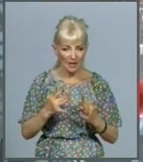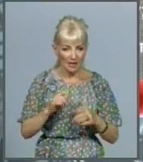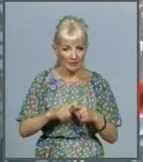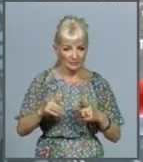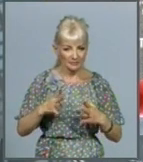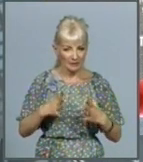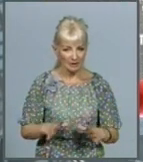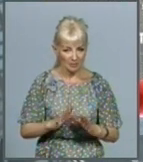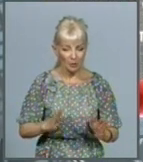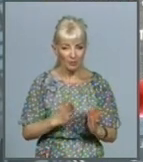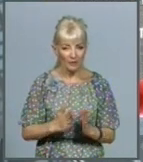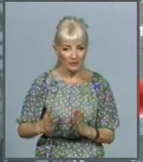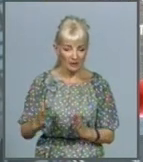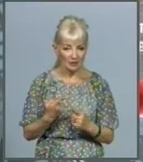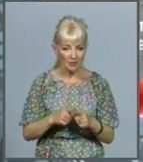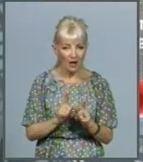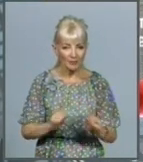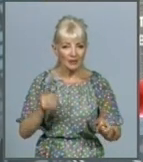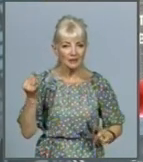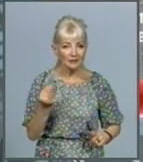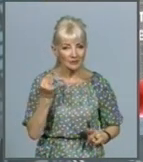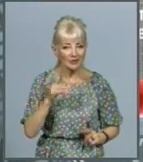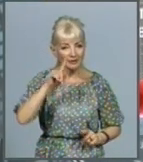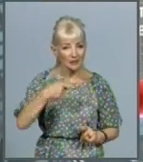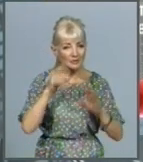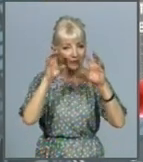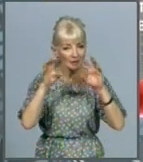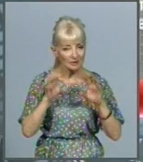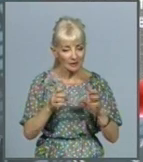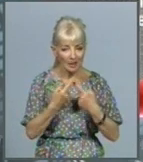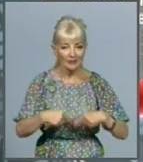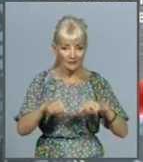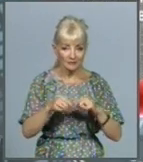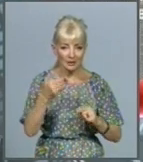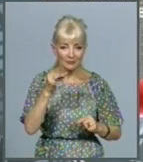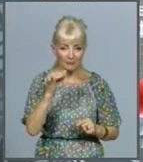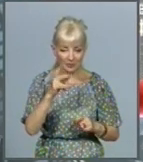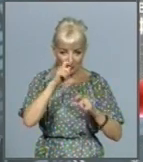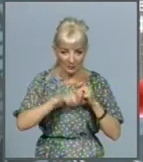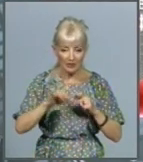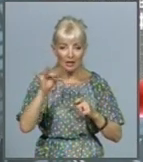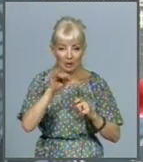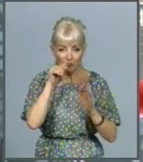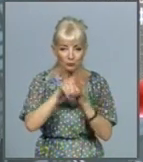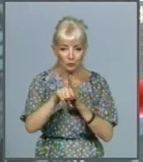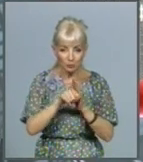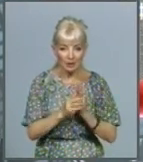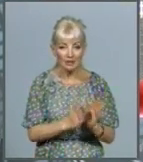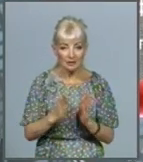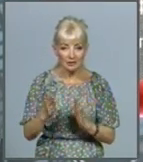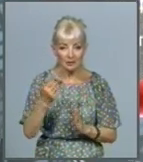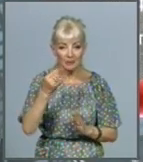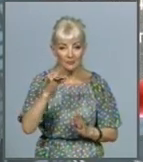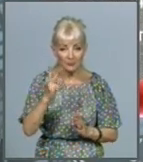незвичайну зацікавленість до вимог законодавства у сфері фінмоніторингу та внутрішньої системи фінмоніторингу банку.